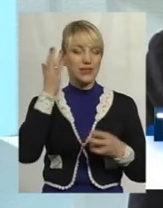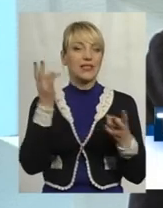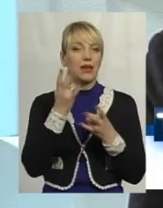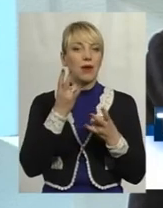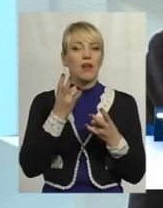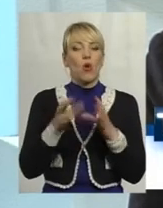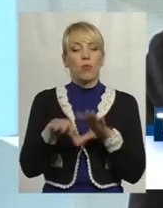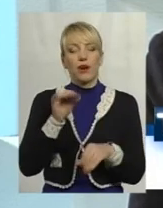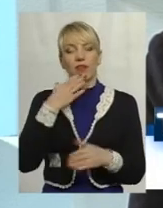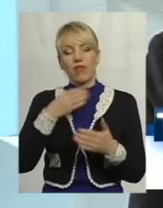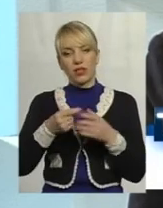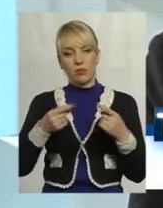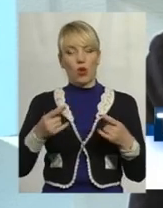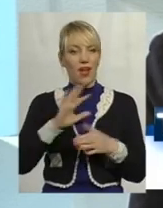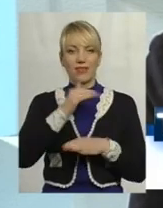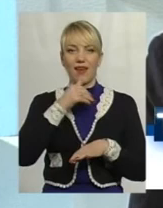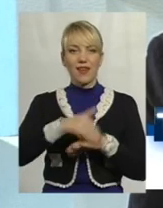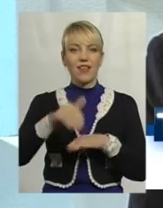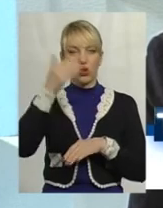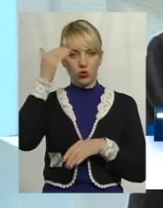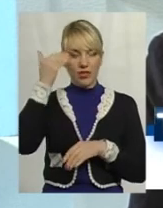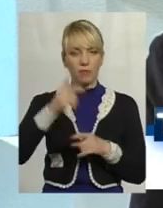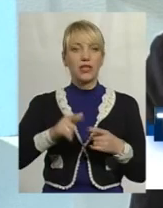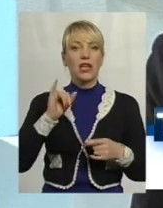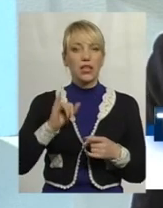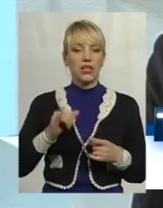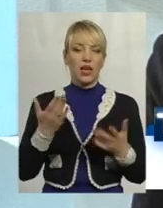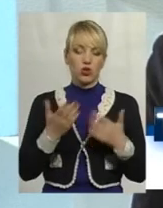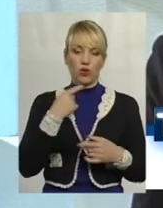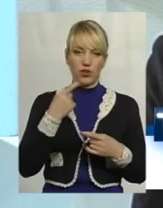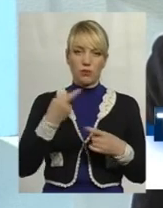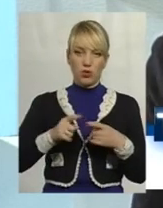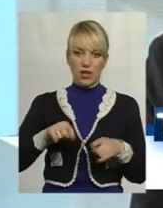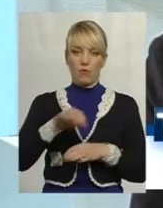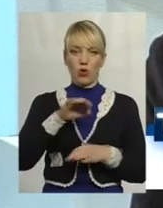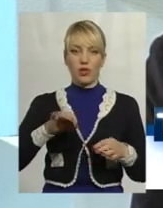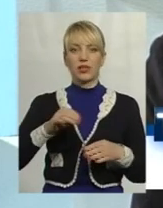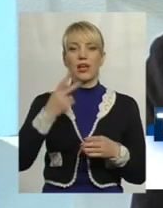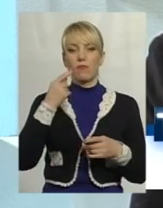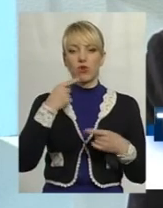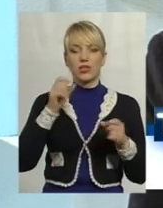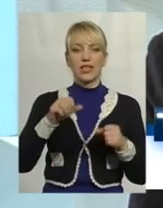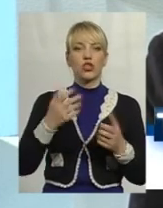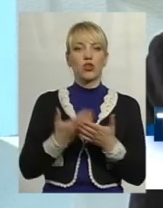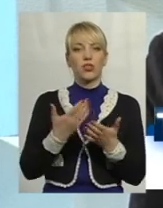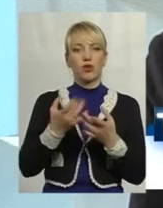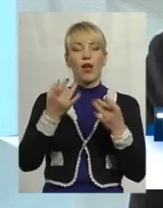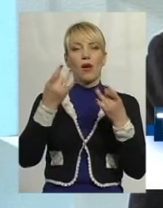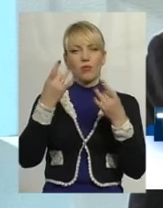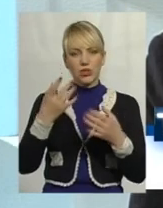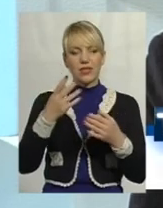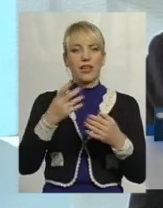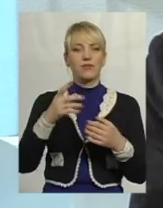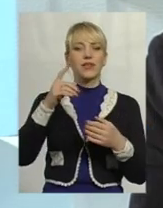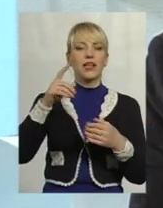перейти конкретно до проєкту «Країна успішного бізнесу», то можна сказати, що порівняно з класичним кредитуванням, кредитування